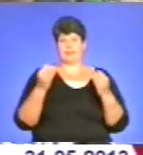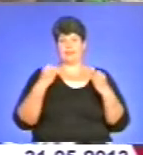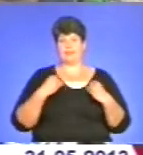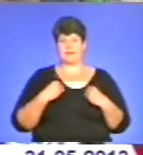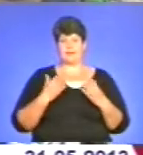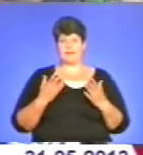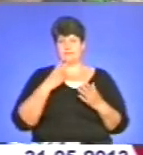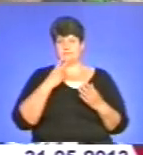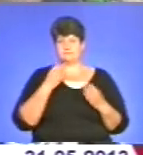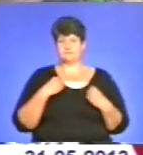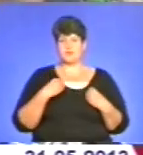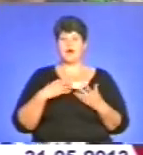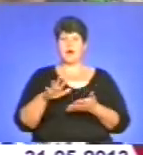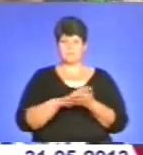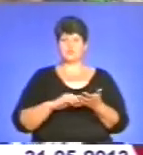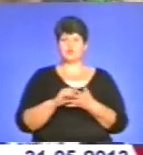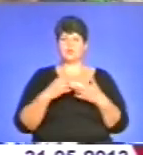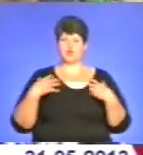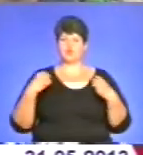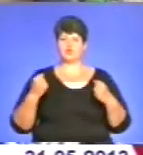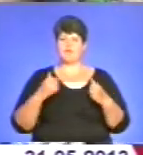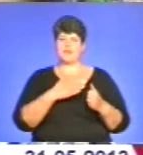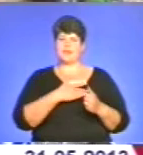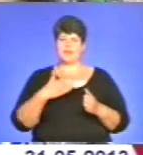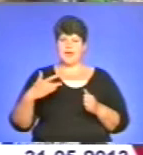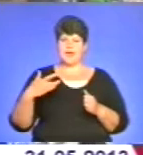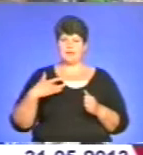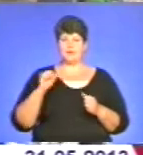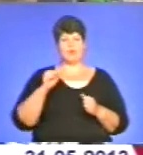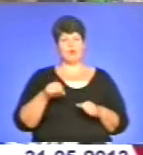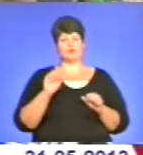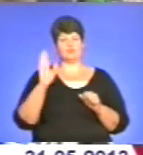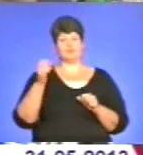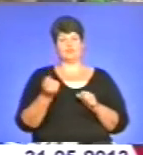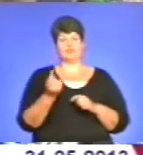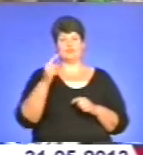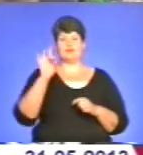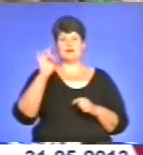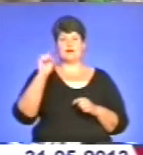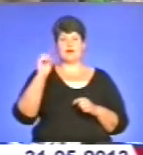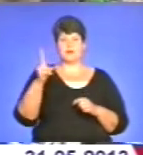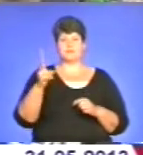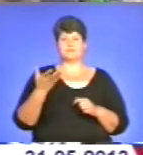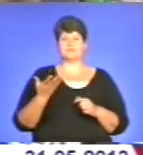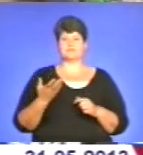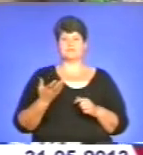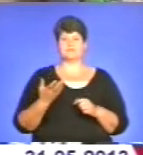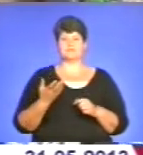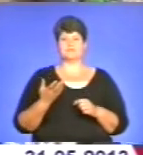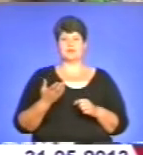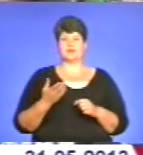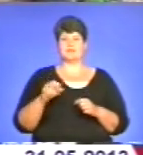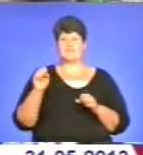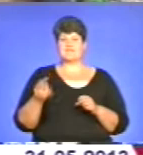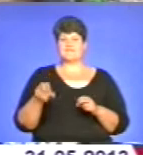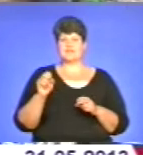в день. А псує, як здоров'я, легені, може бути рак. Шкода навколишньому довкілля. Ну, самі ці бачки, що